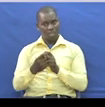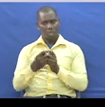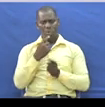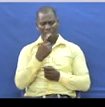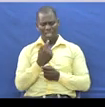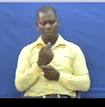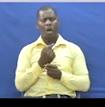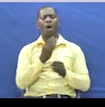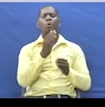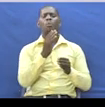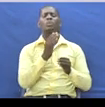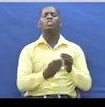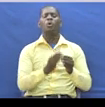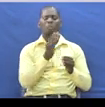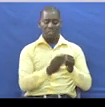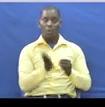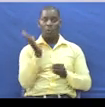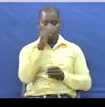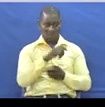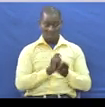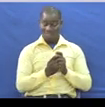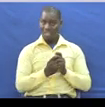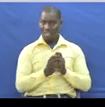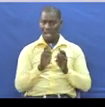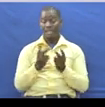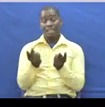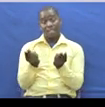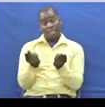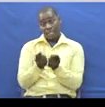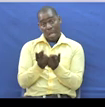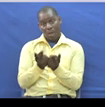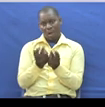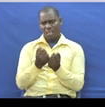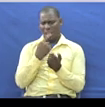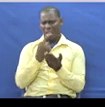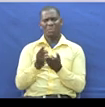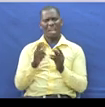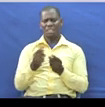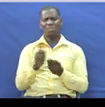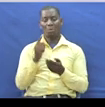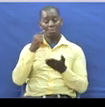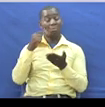Mwisho Siku Wakati Sawa Inaeze Katumeka Lakini Sio Maana Halisi